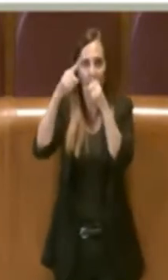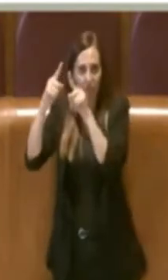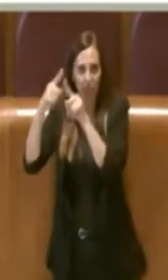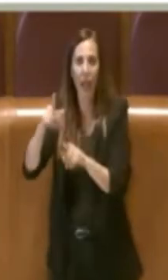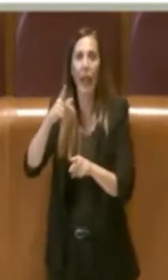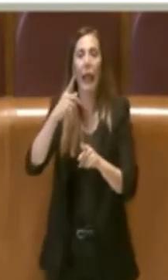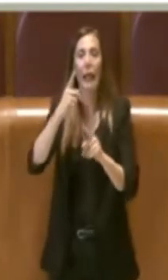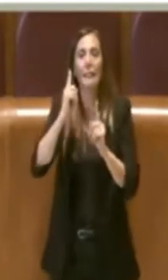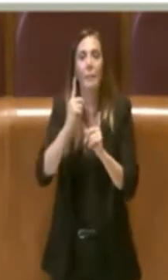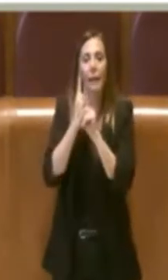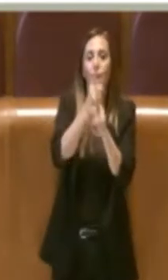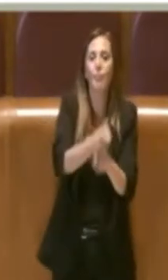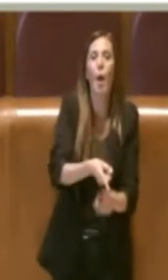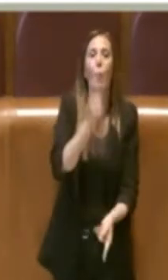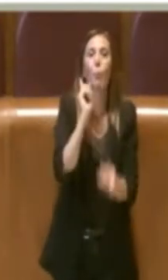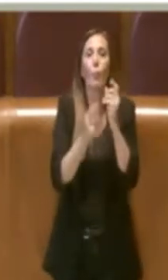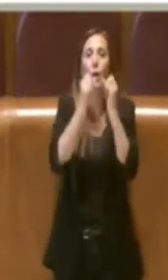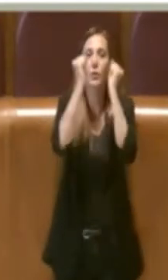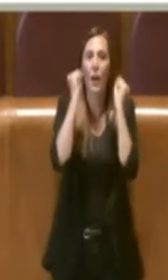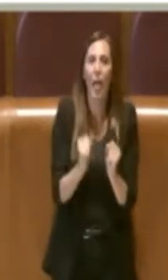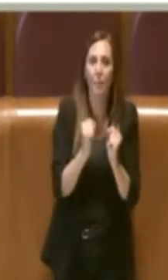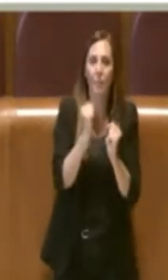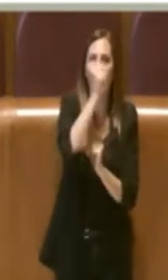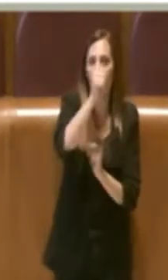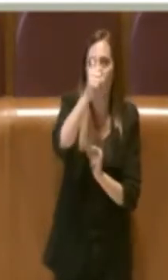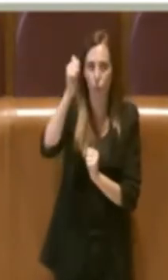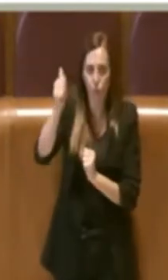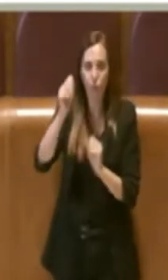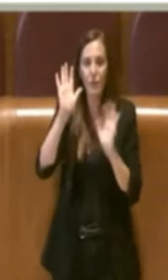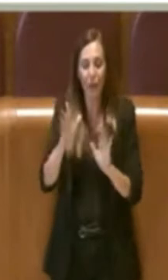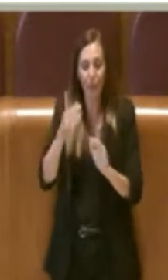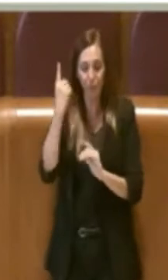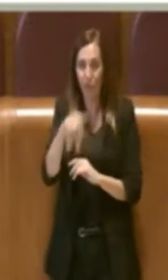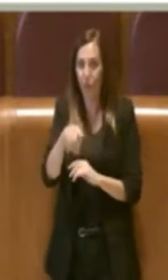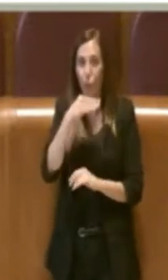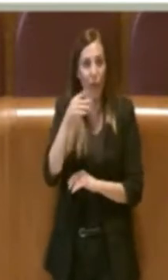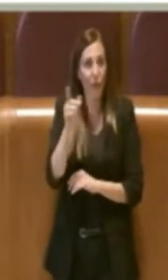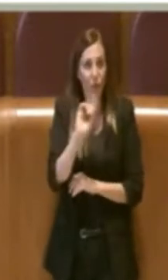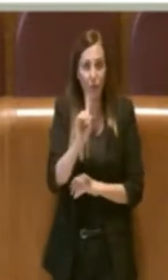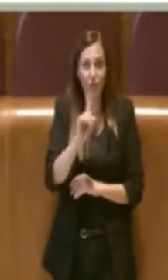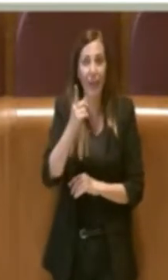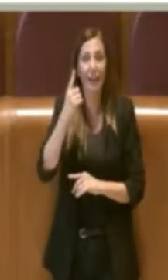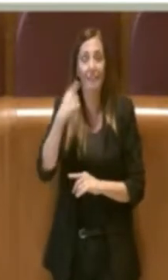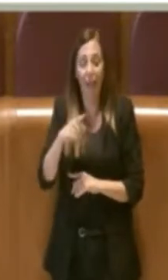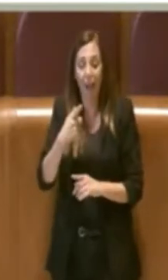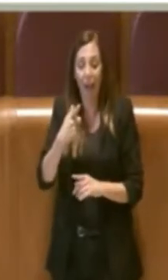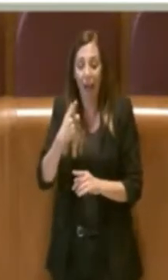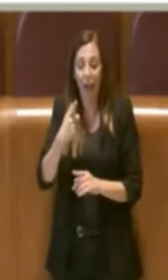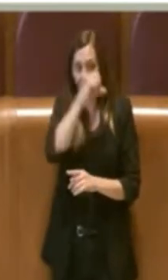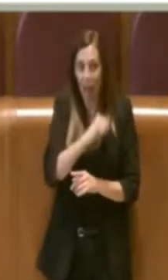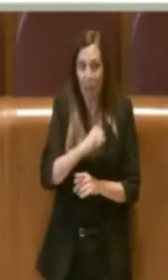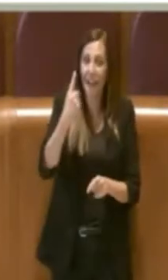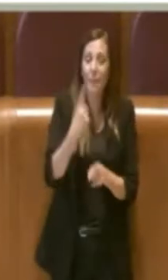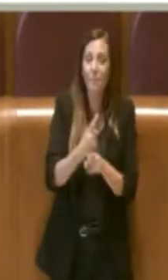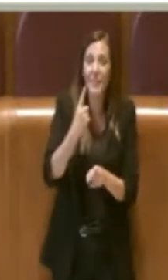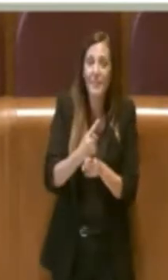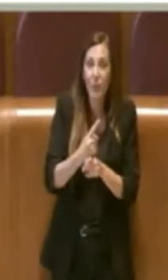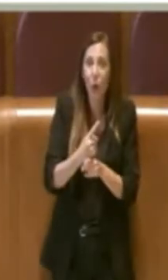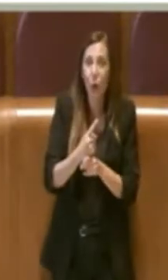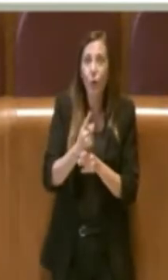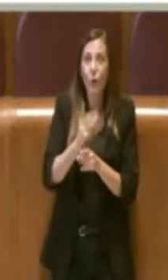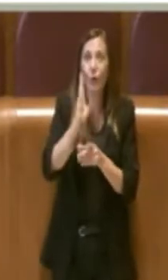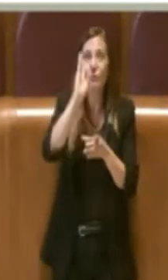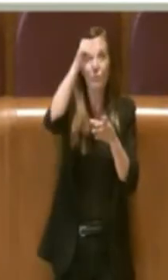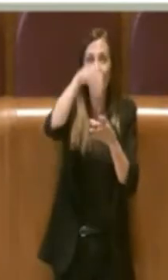e popolazione. Questi parametri risultano però non sufficienti a comprendere il bisogno, che è legato non tanto al numero di persone che si